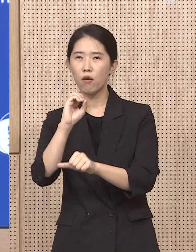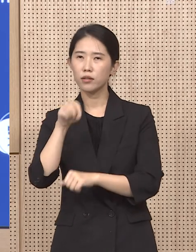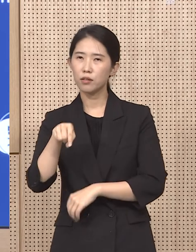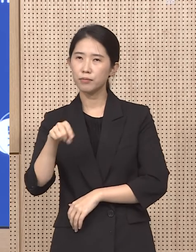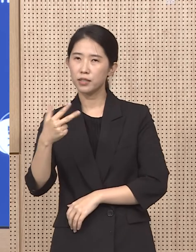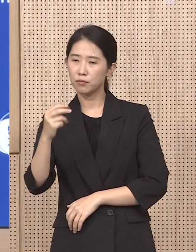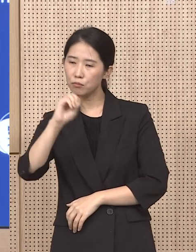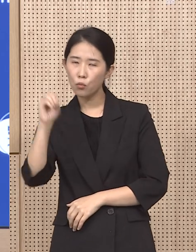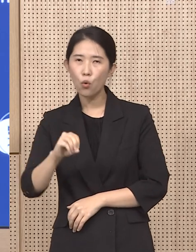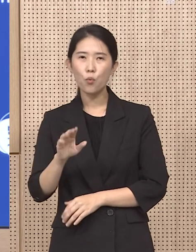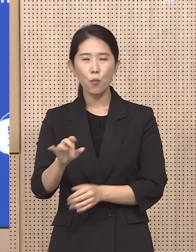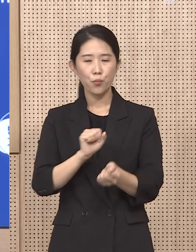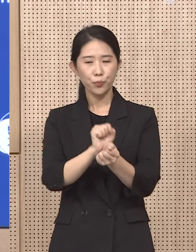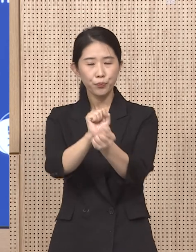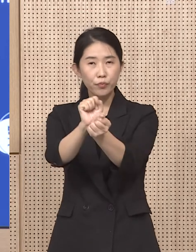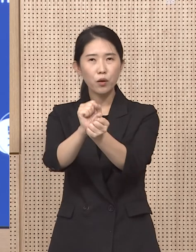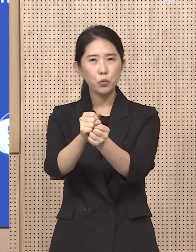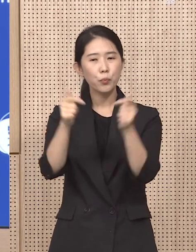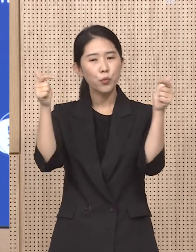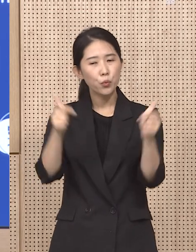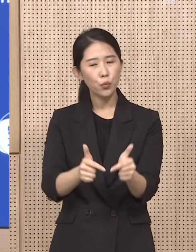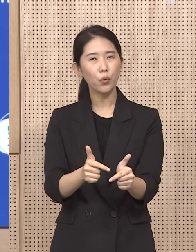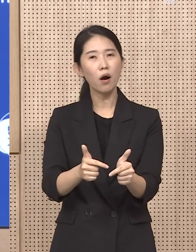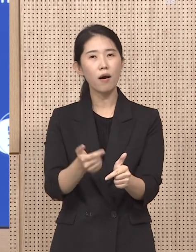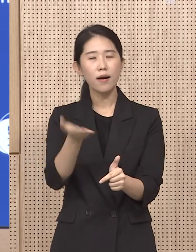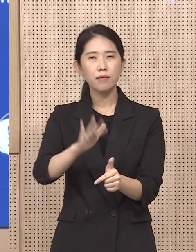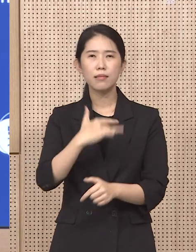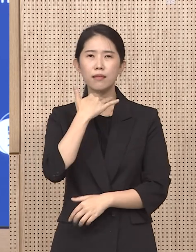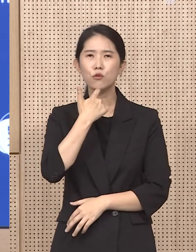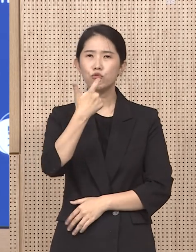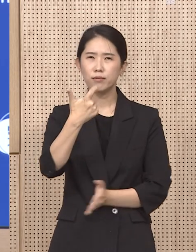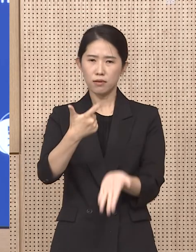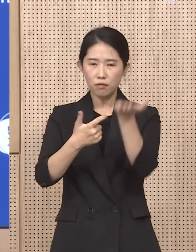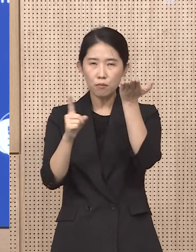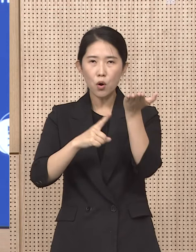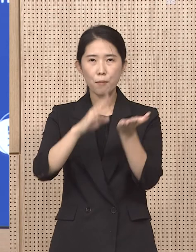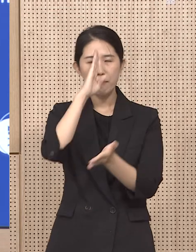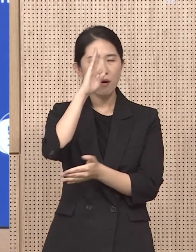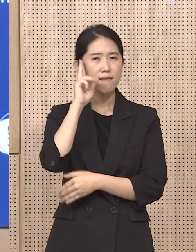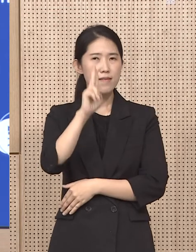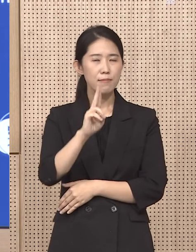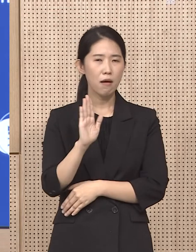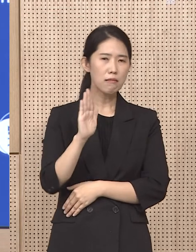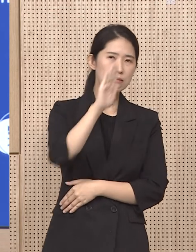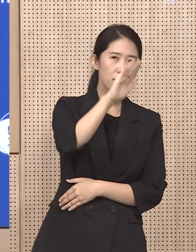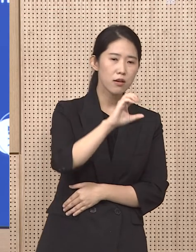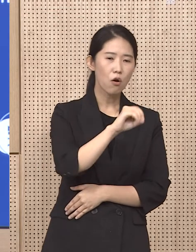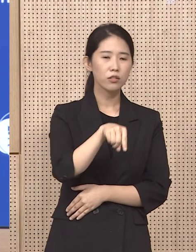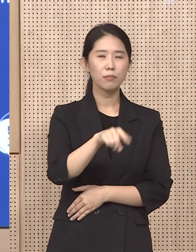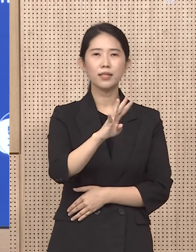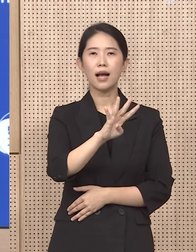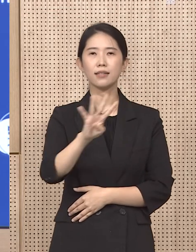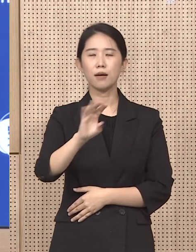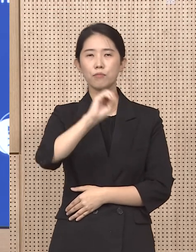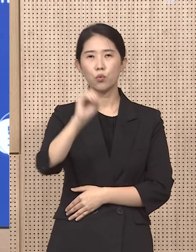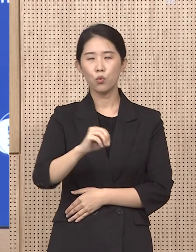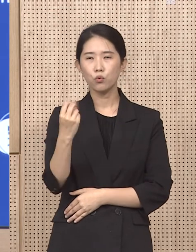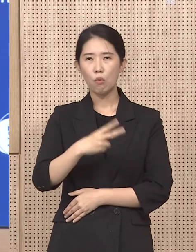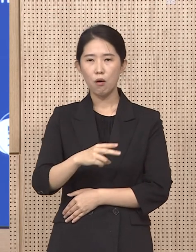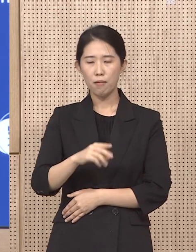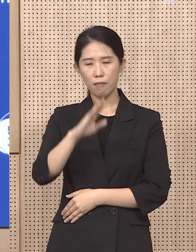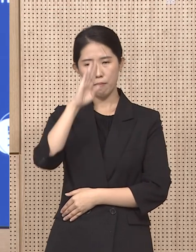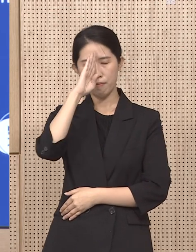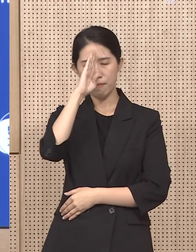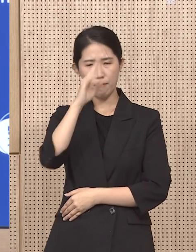위정증률은 낮은 편이지만 60세 이상 고령층의 경우 여전히 중증화율은 0.44% 치명률은 0.22%로